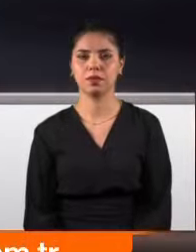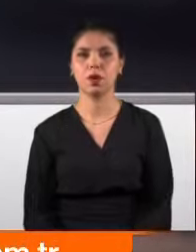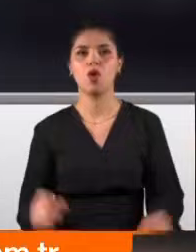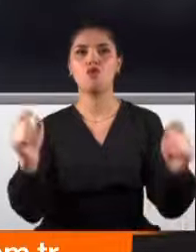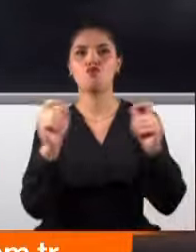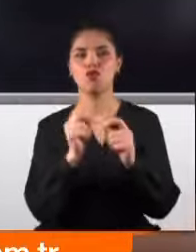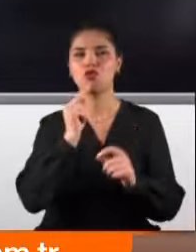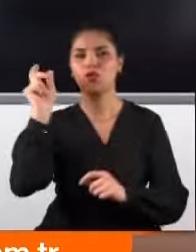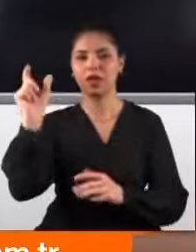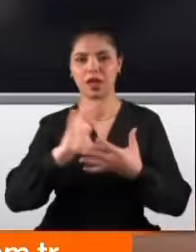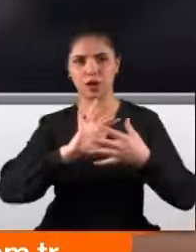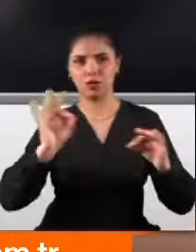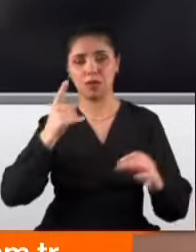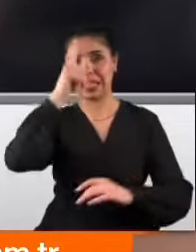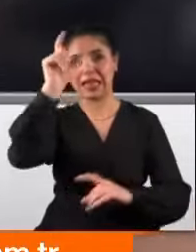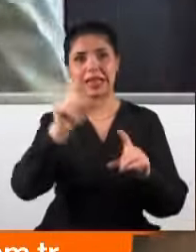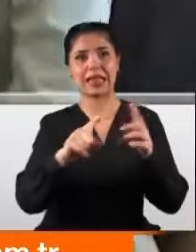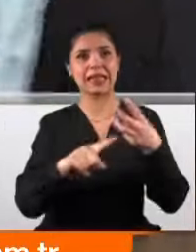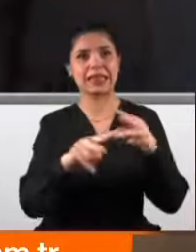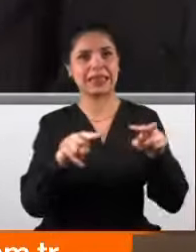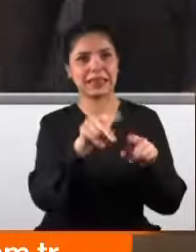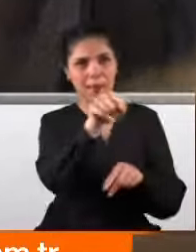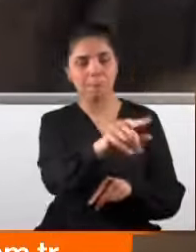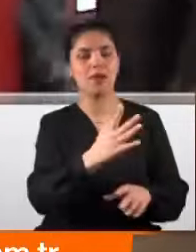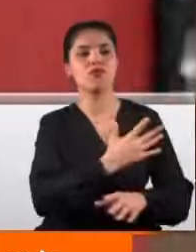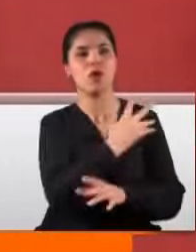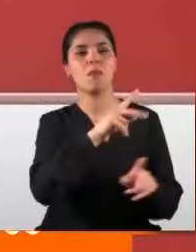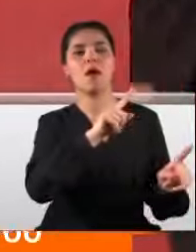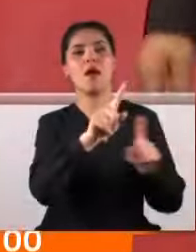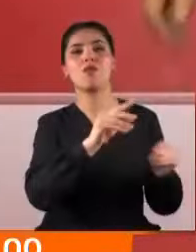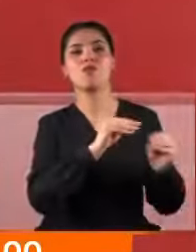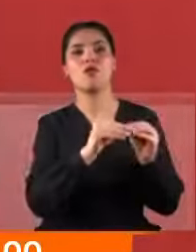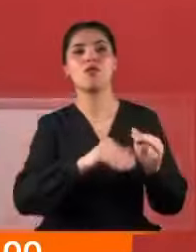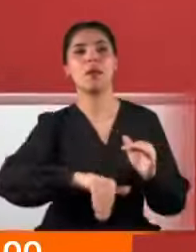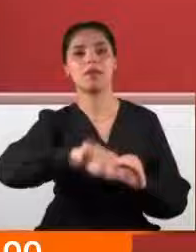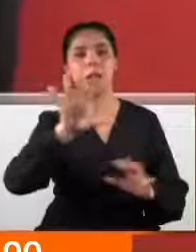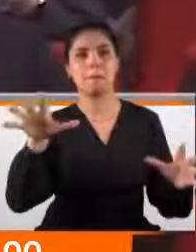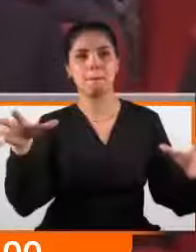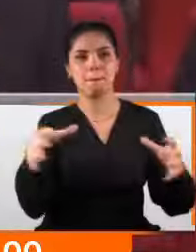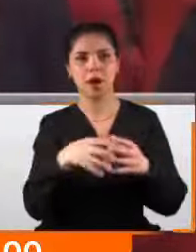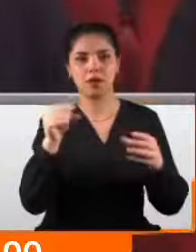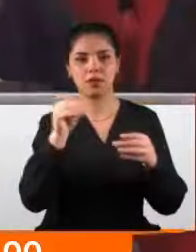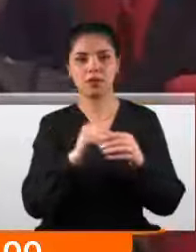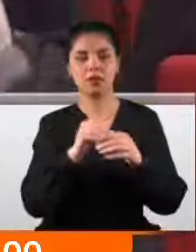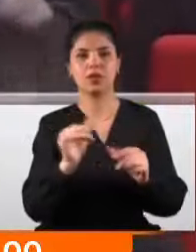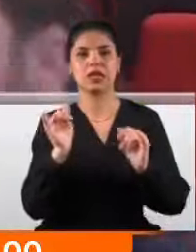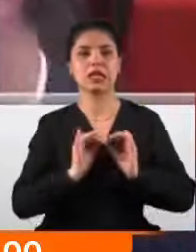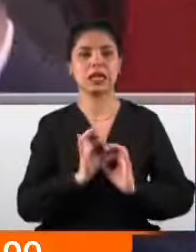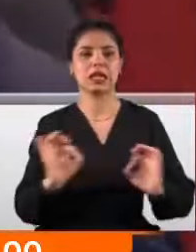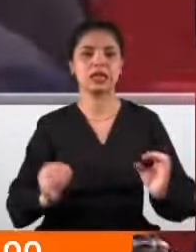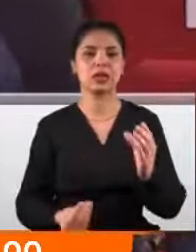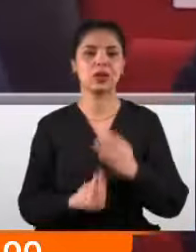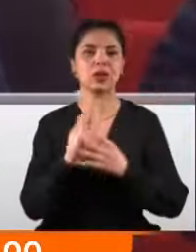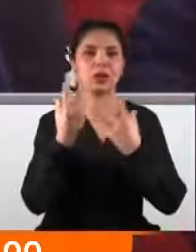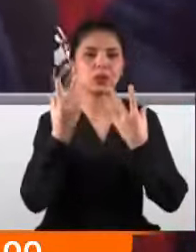Köksal'ın sözleri sadece DEM Parti ile CHP arasında krize sebep olmadı. Parti içinde de büyük bir rahatsızlığın fitilini